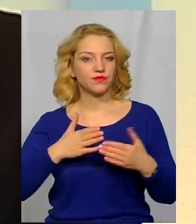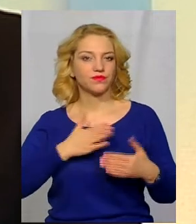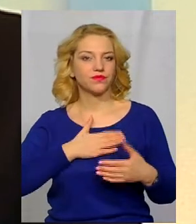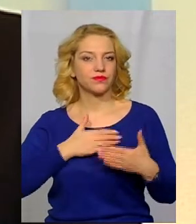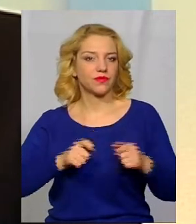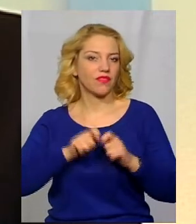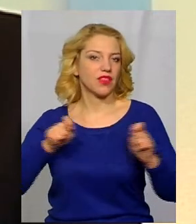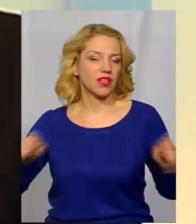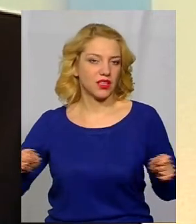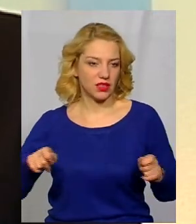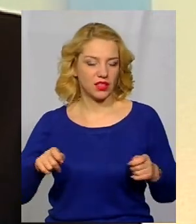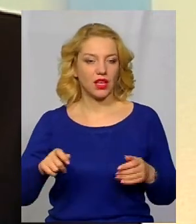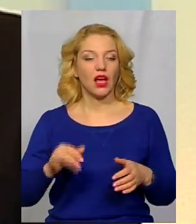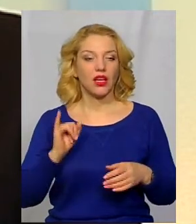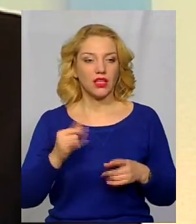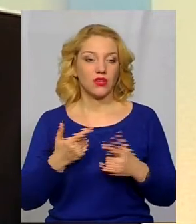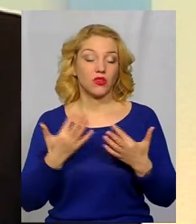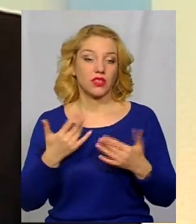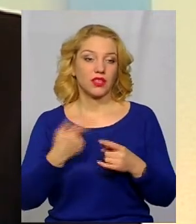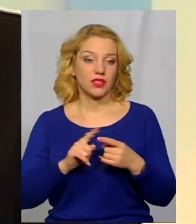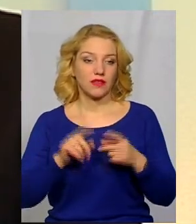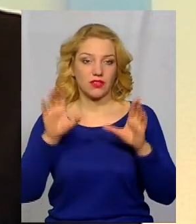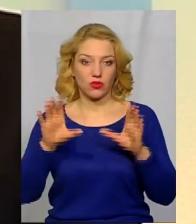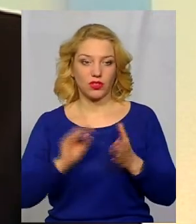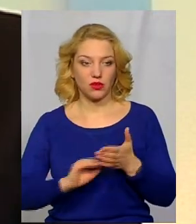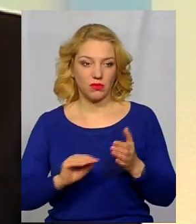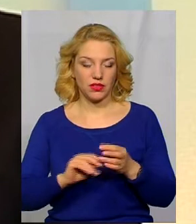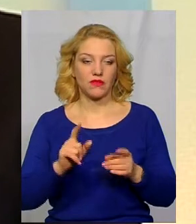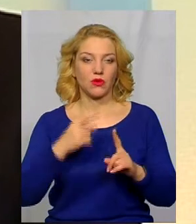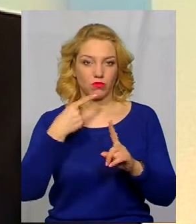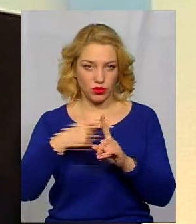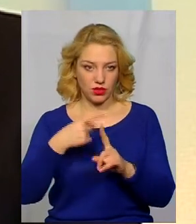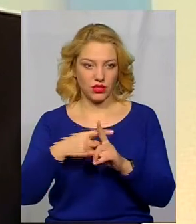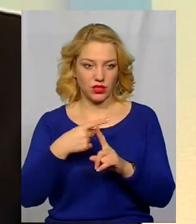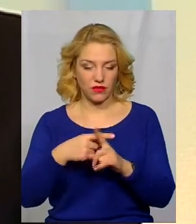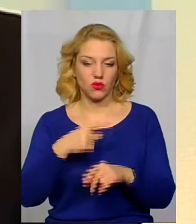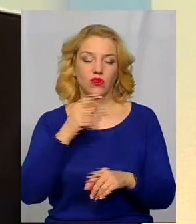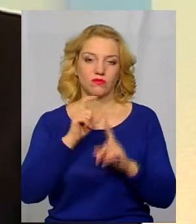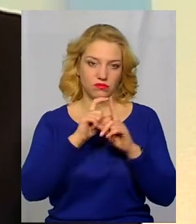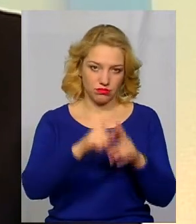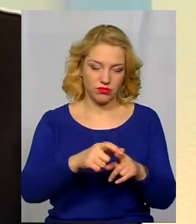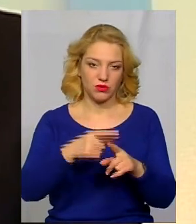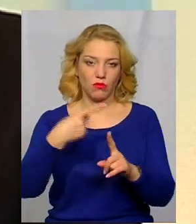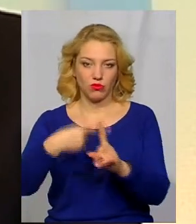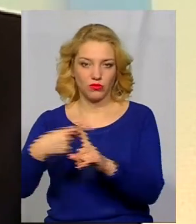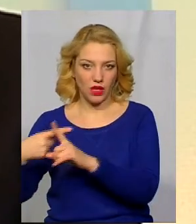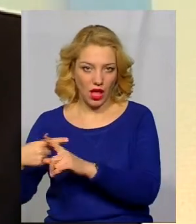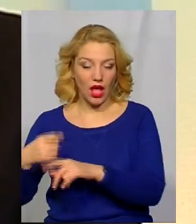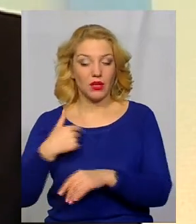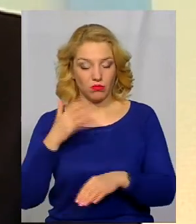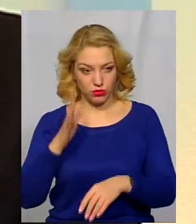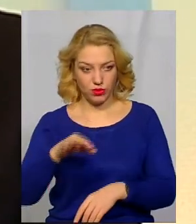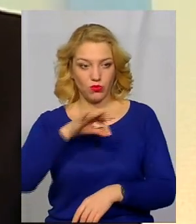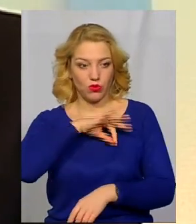і, поскільки це законодавчо прописано все, він відповів позитивно. І на перше, на друге, запитання. Тому ми будемо